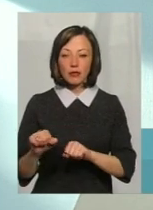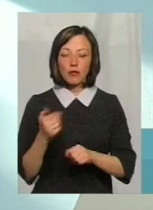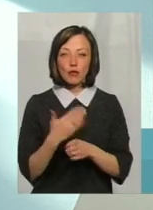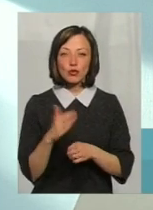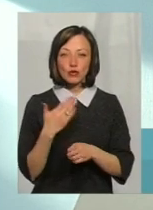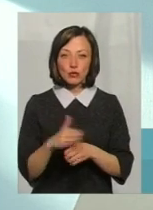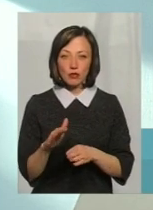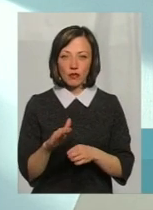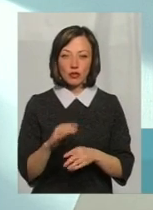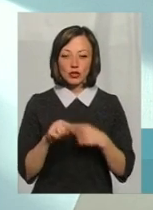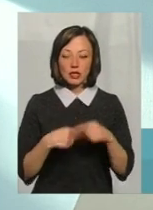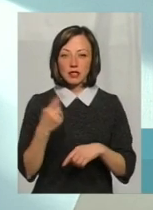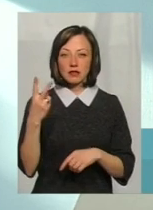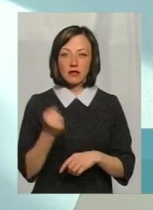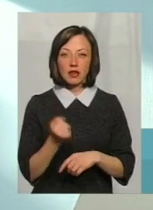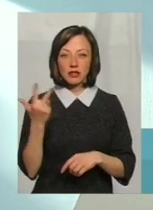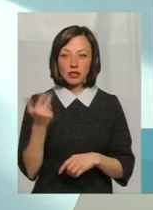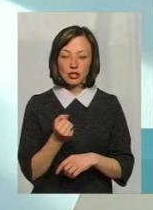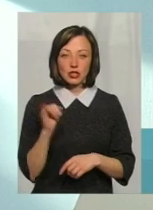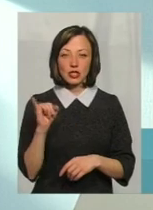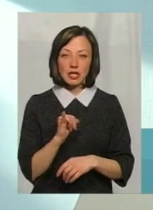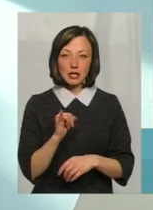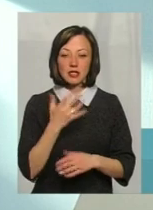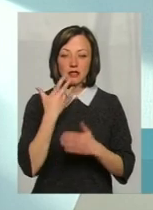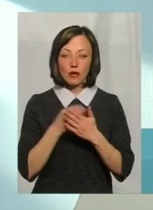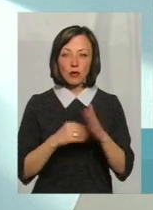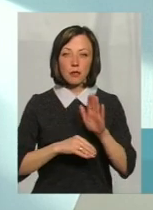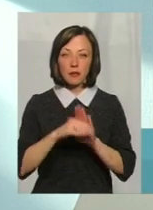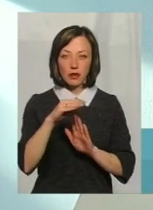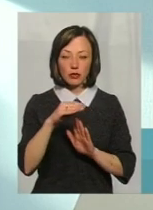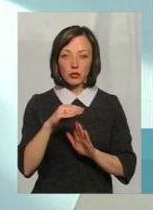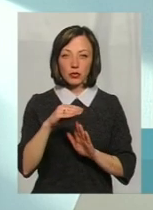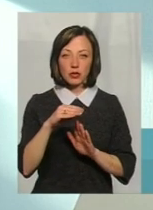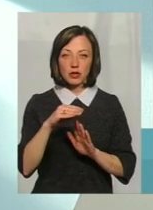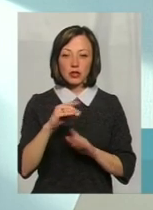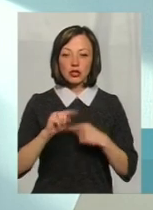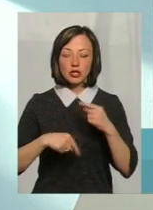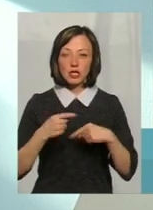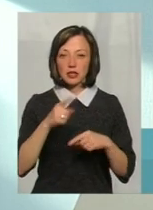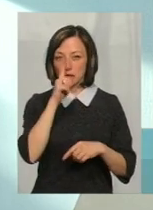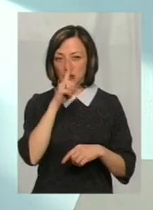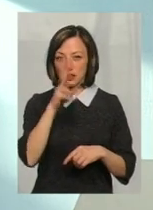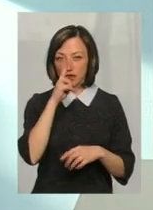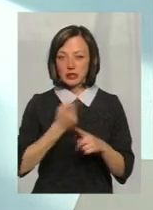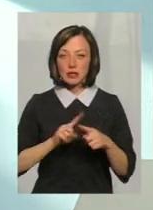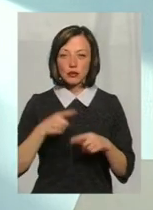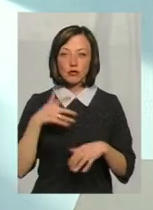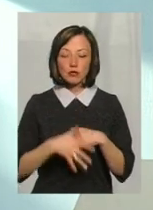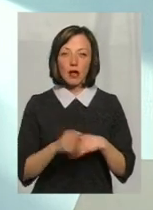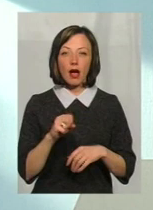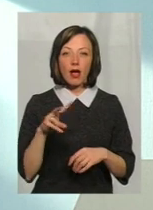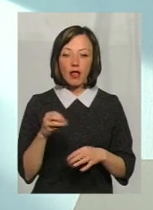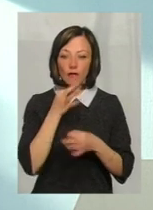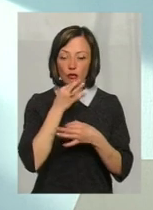через 2-3 тижні і досягають свого піку, будемо так казати, через місяць-два. Це зрозуміло, але